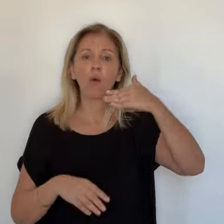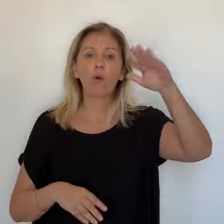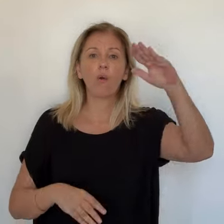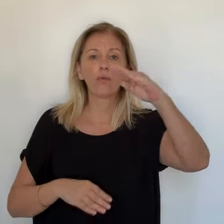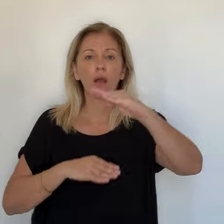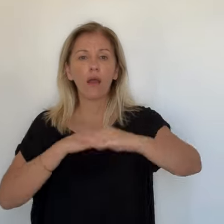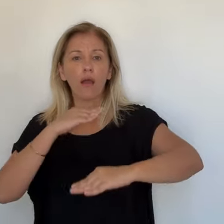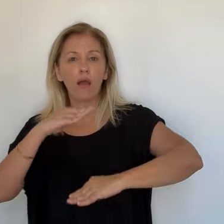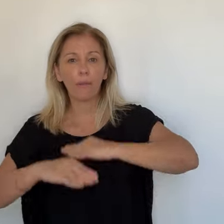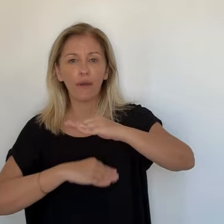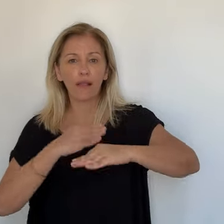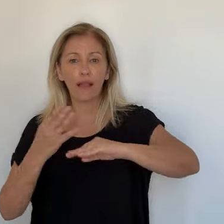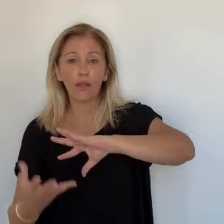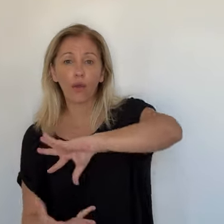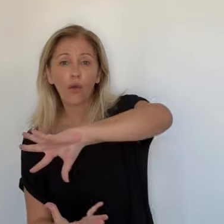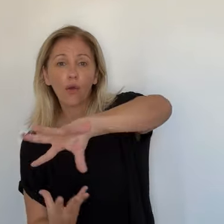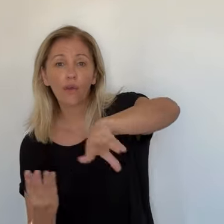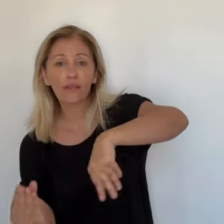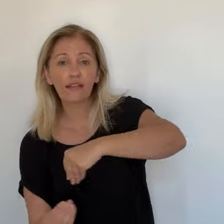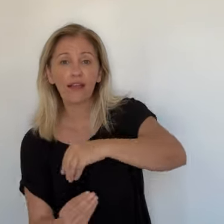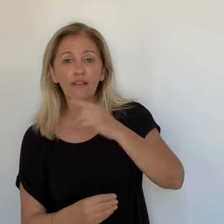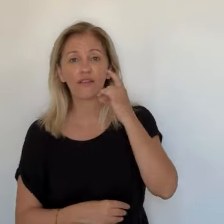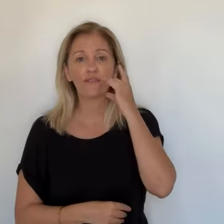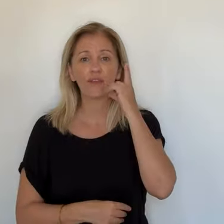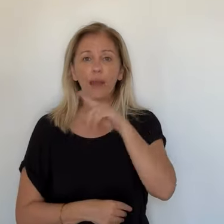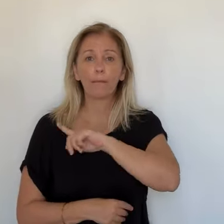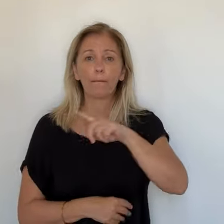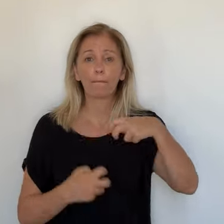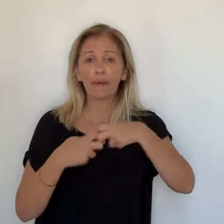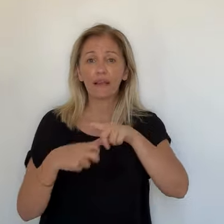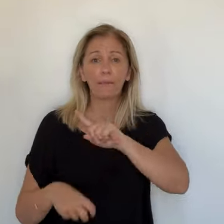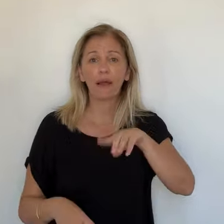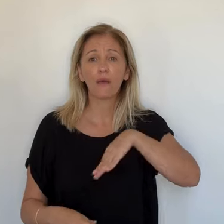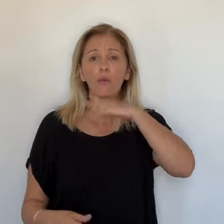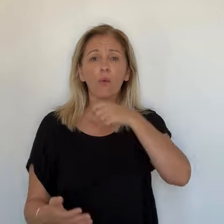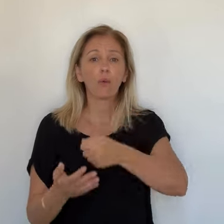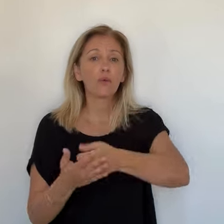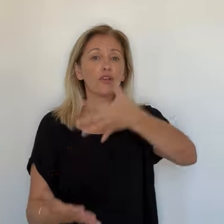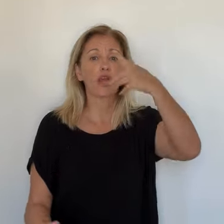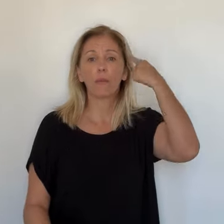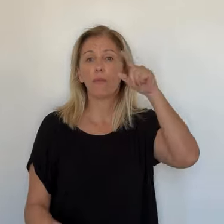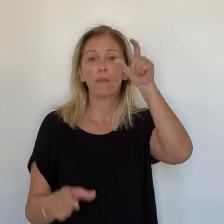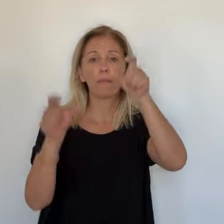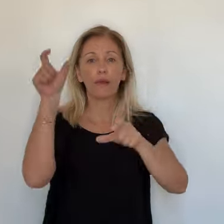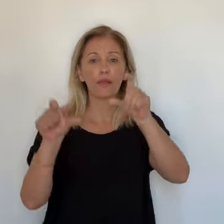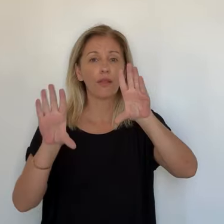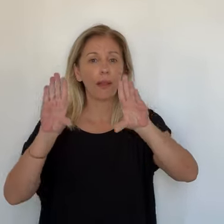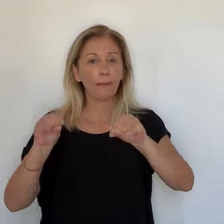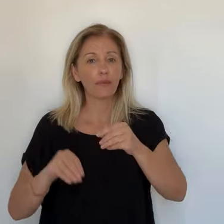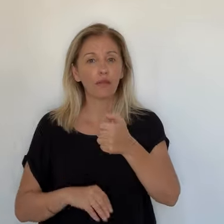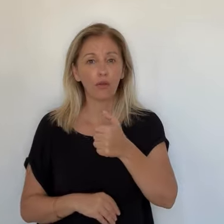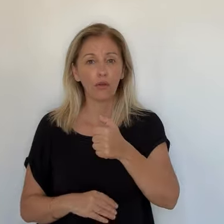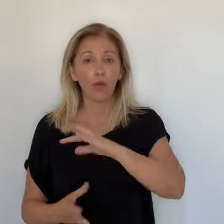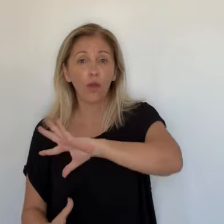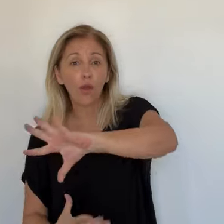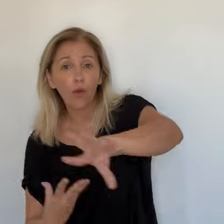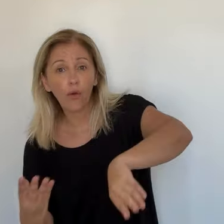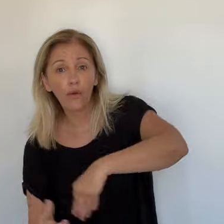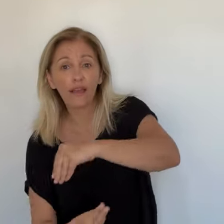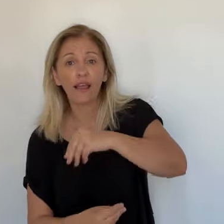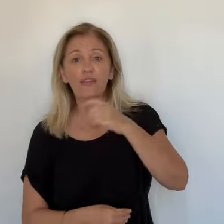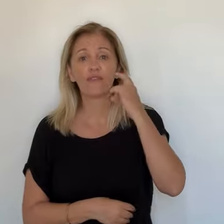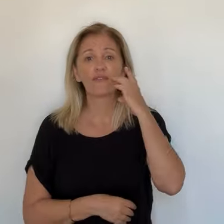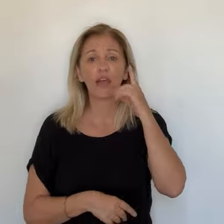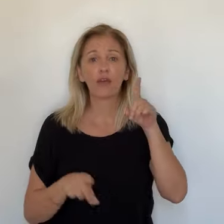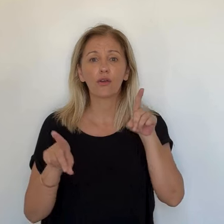recyclage, celle qui concerne le Sivadec, le verre, c'est autour de 30 euros à la tonne. Le coût résiduel du verre, le papier, on est